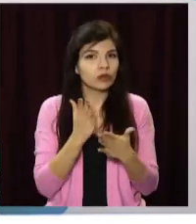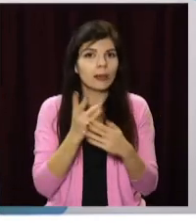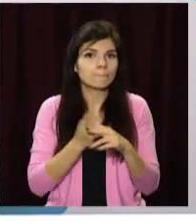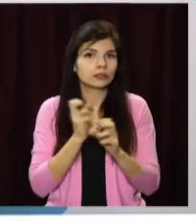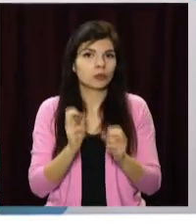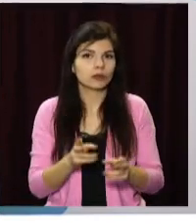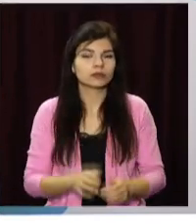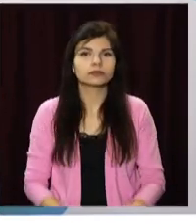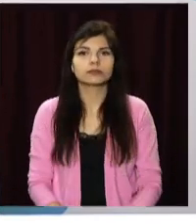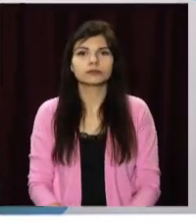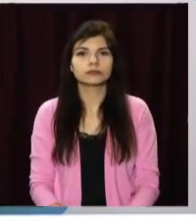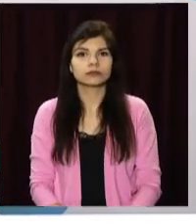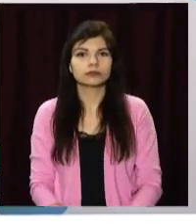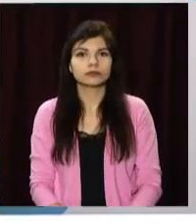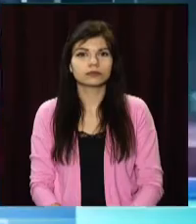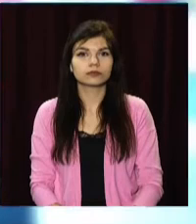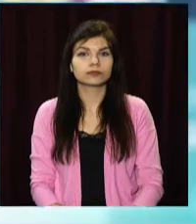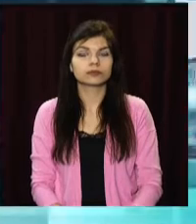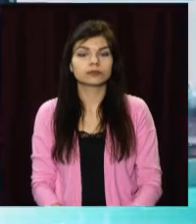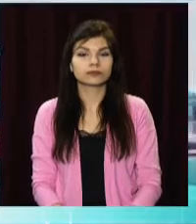отели соблюдають вполне безопасно.